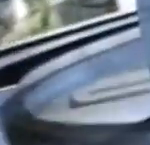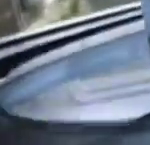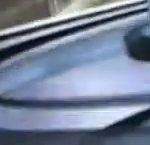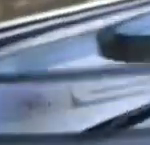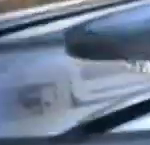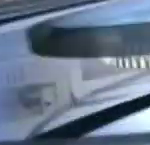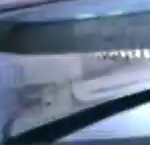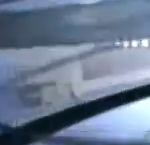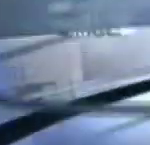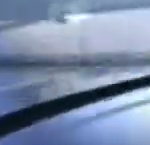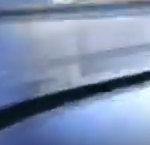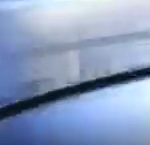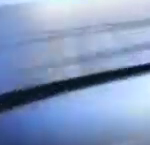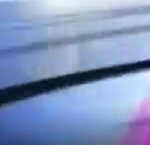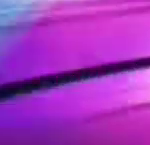Девушки отдыхают